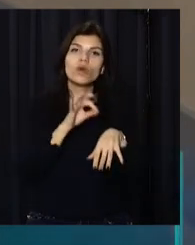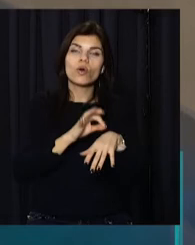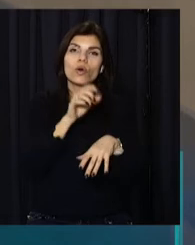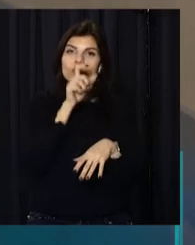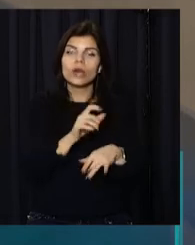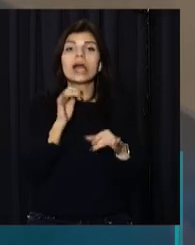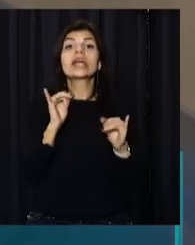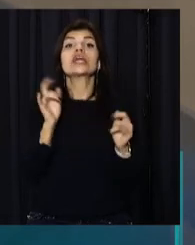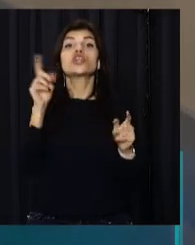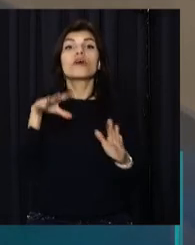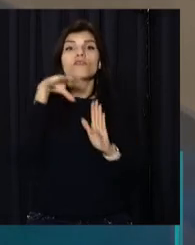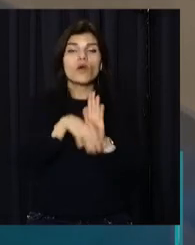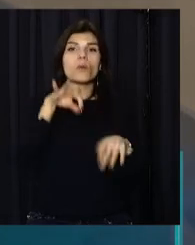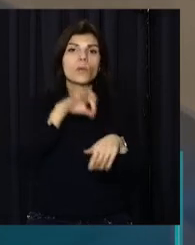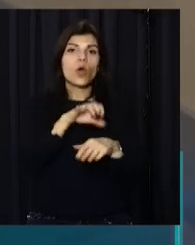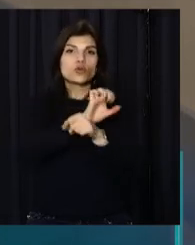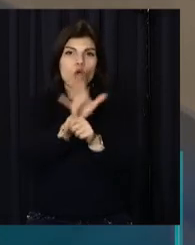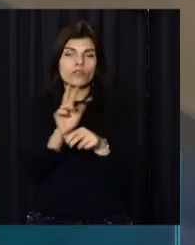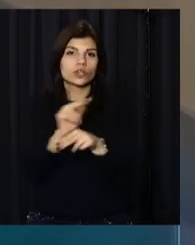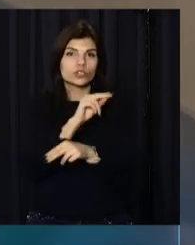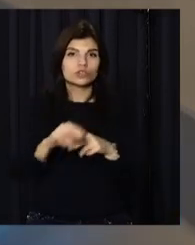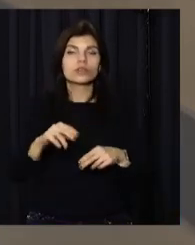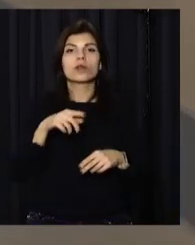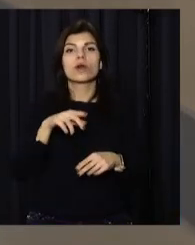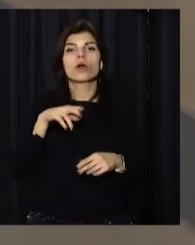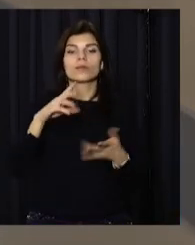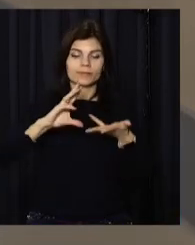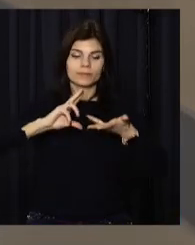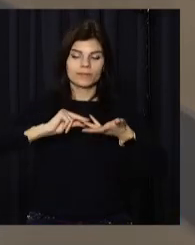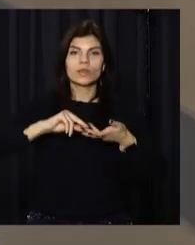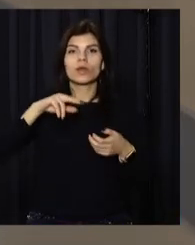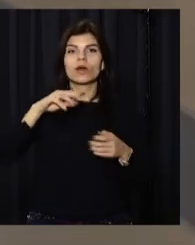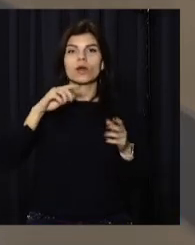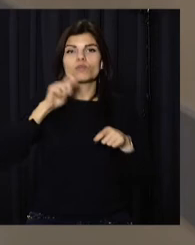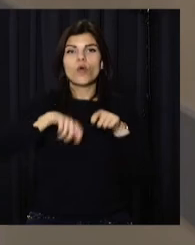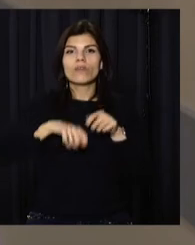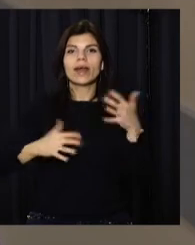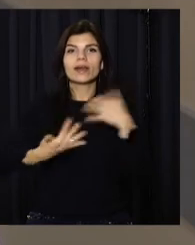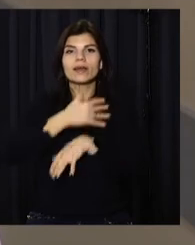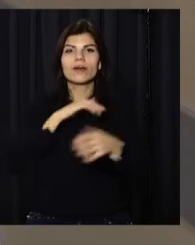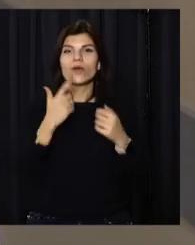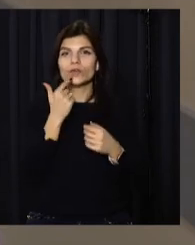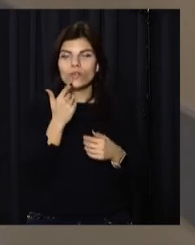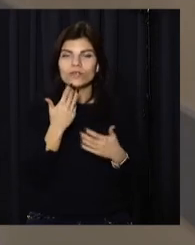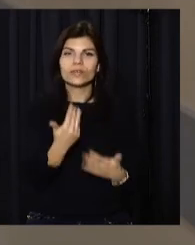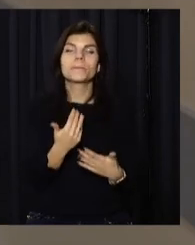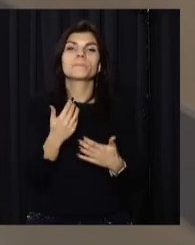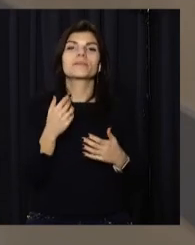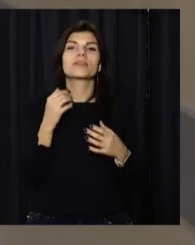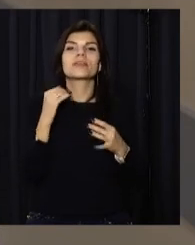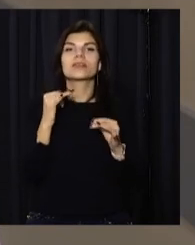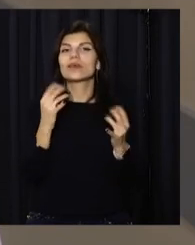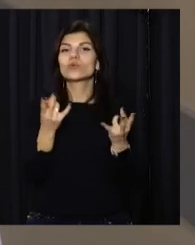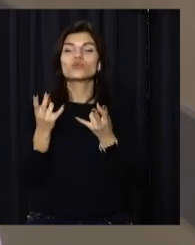і в епідемію ковіда також. Це пульсоксиметри, це різноманітне лабораторне обладнання,